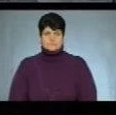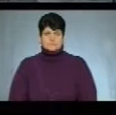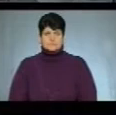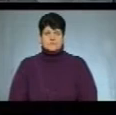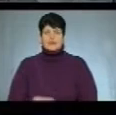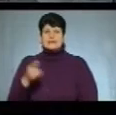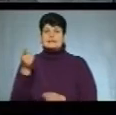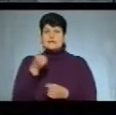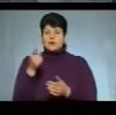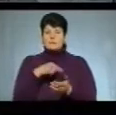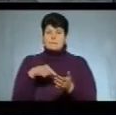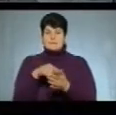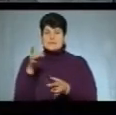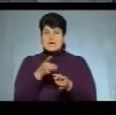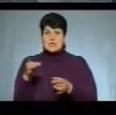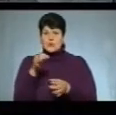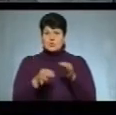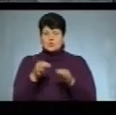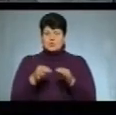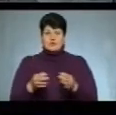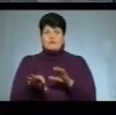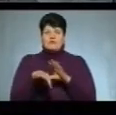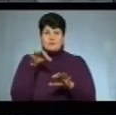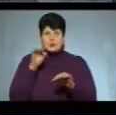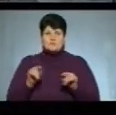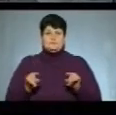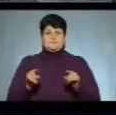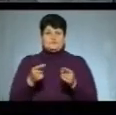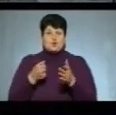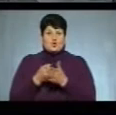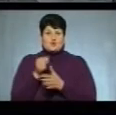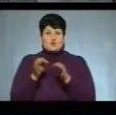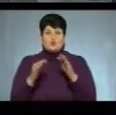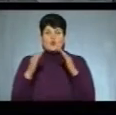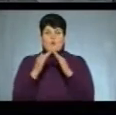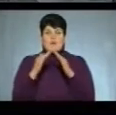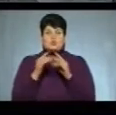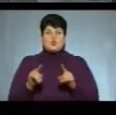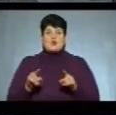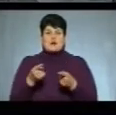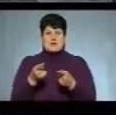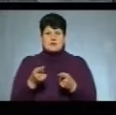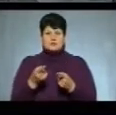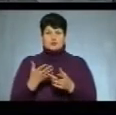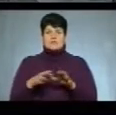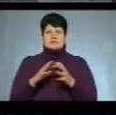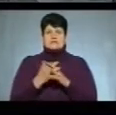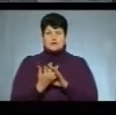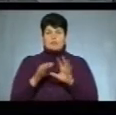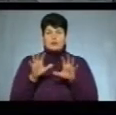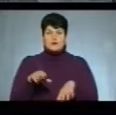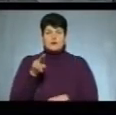Тернопільським міськрайонним судом обрано запобіжний захід у вигляді досудового домашнього арешту у підозрюваному сільському голові села